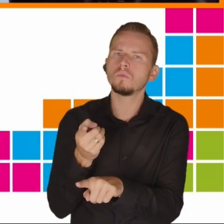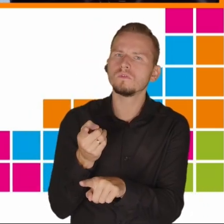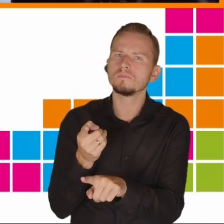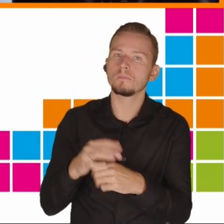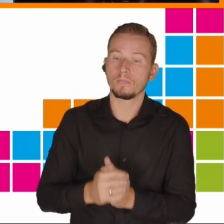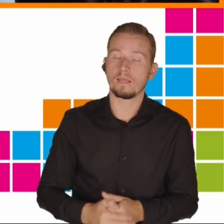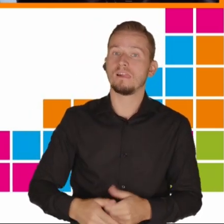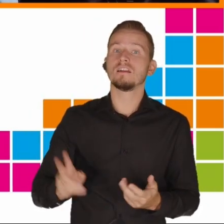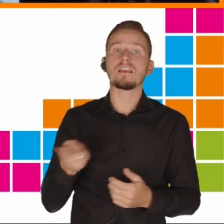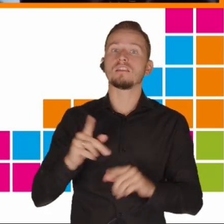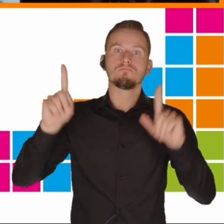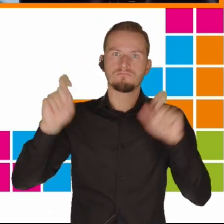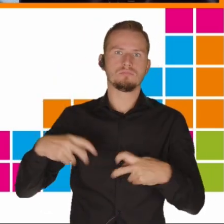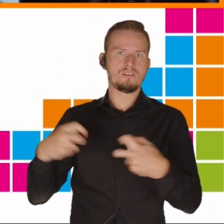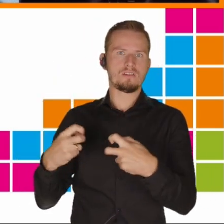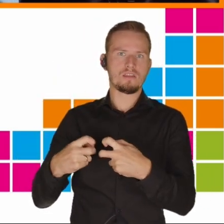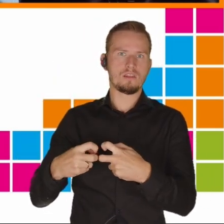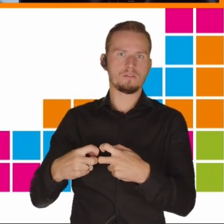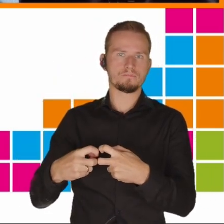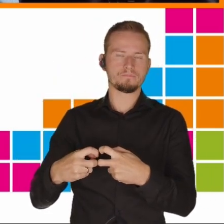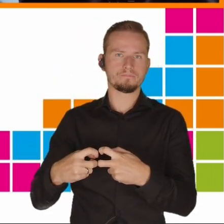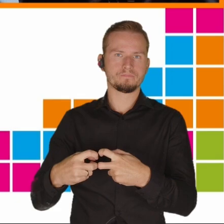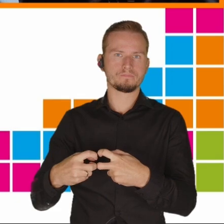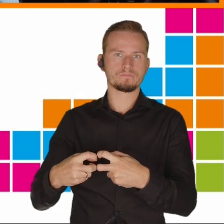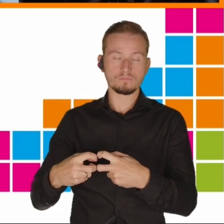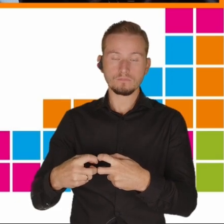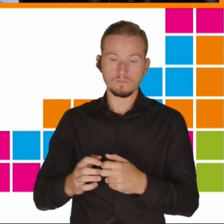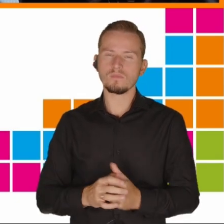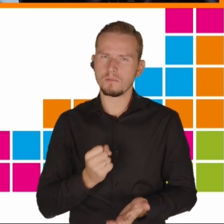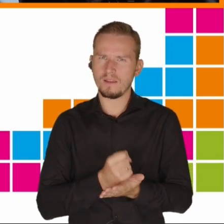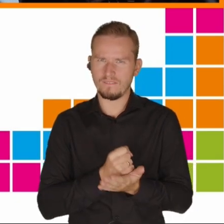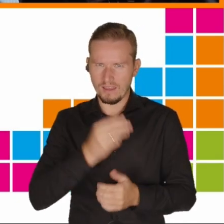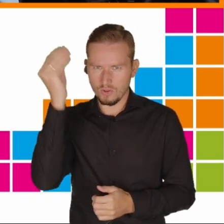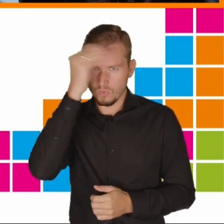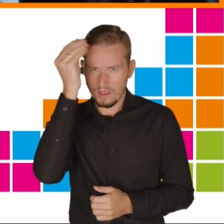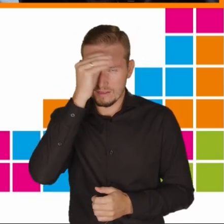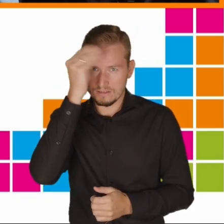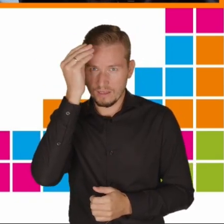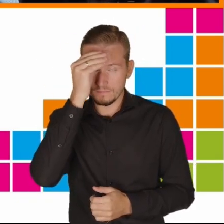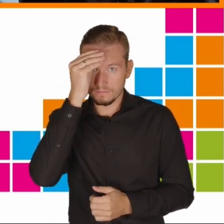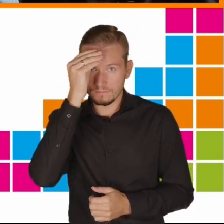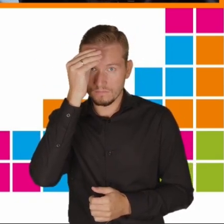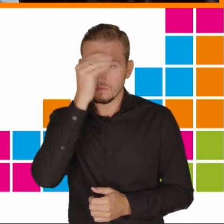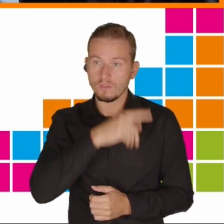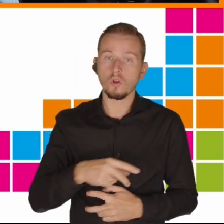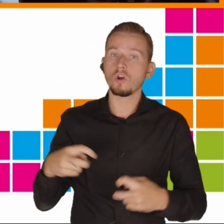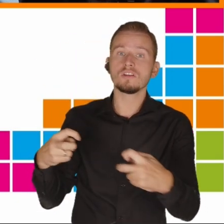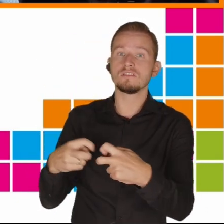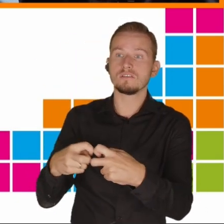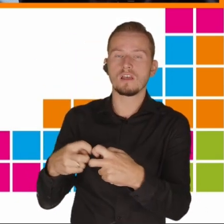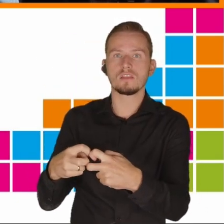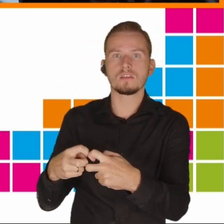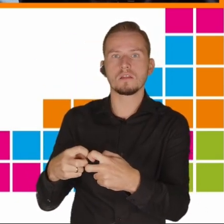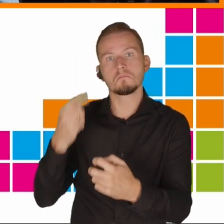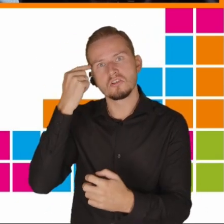jeśli chodzi o edukację, internet spowoduje jedynie to, że dzieci będą się